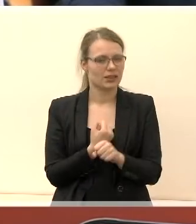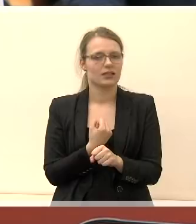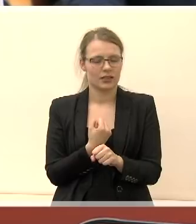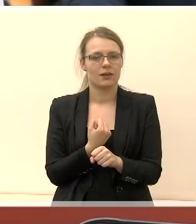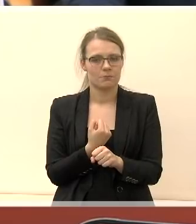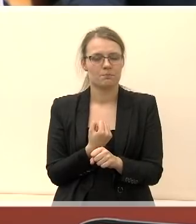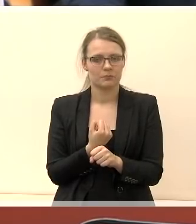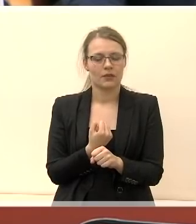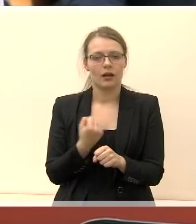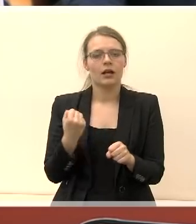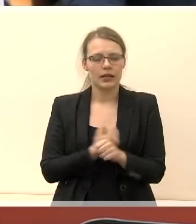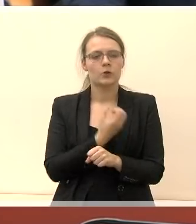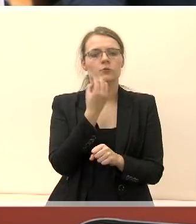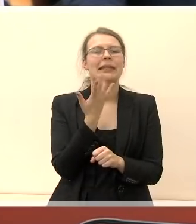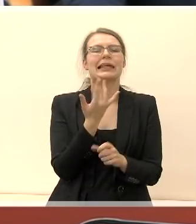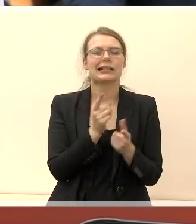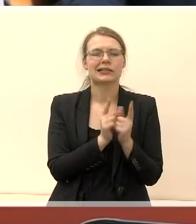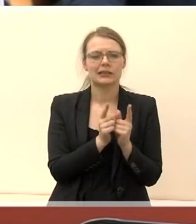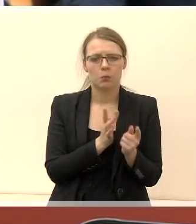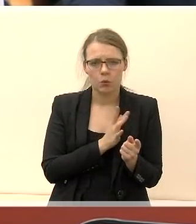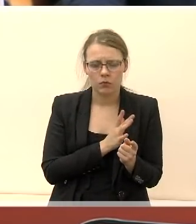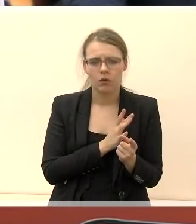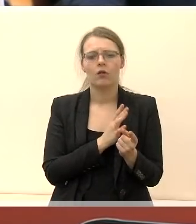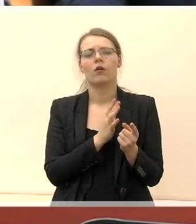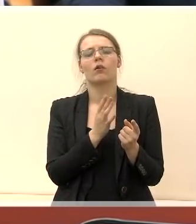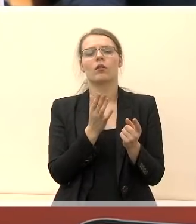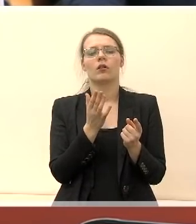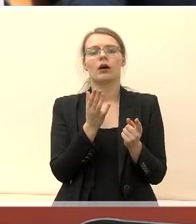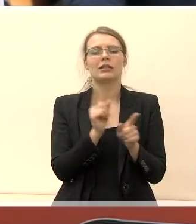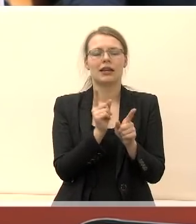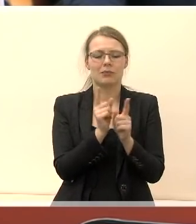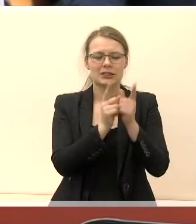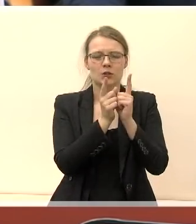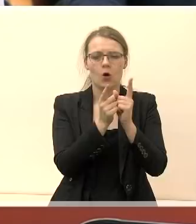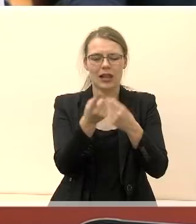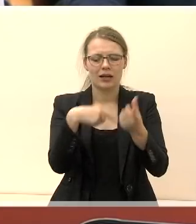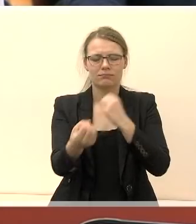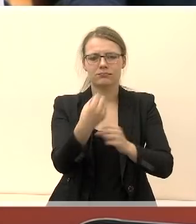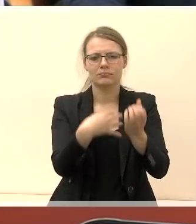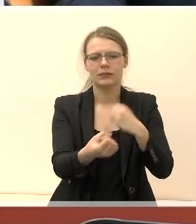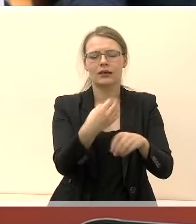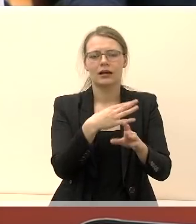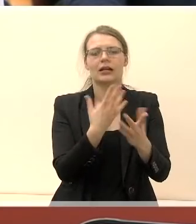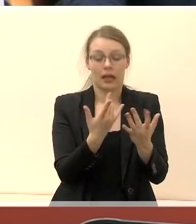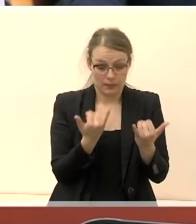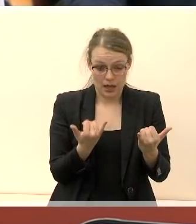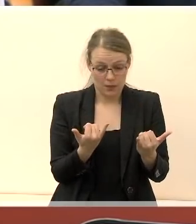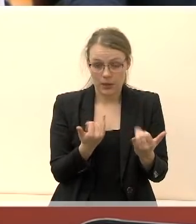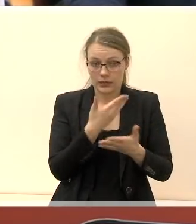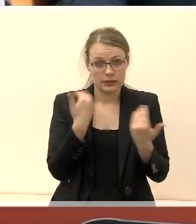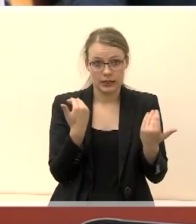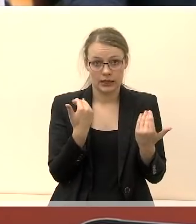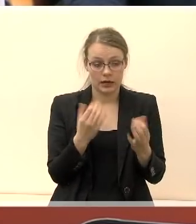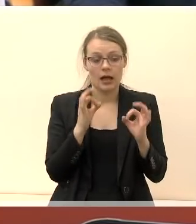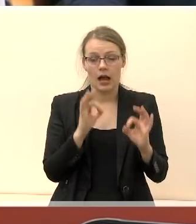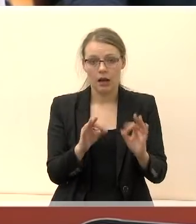nustatyti reikia iš skolinimus, sudaryti skolų gražinimo grafiką, ko nėra iki dabar. Antra,